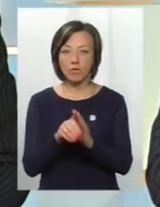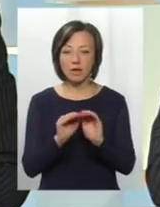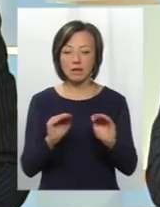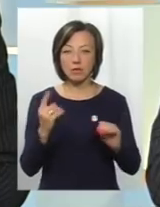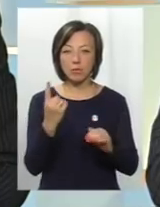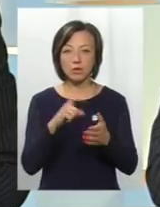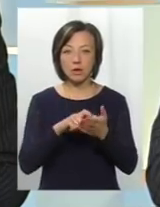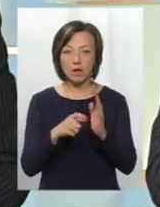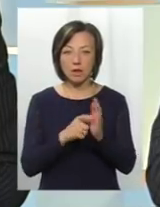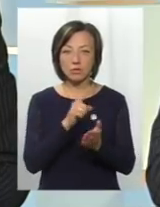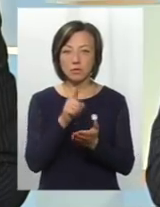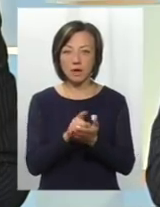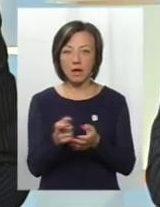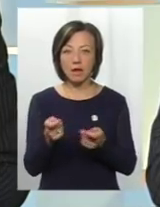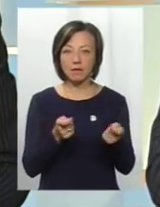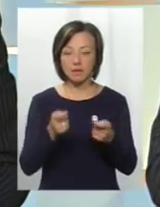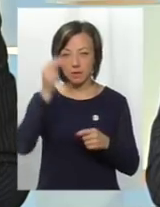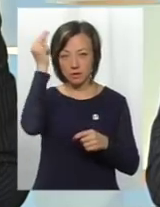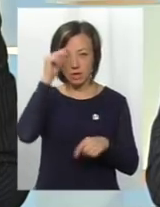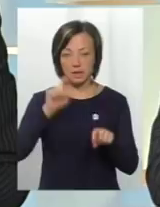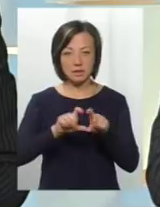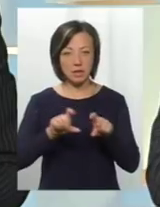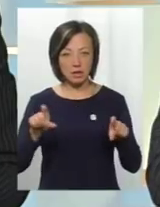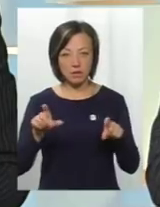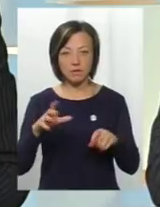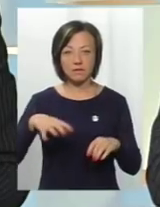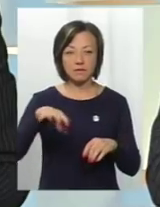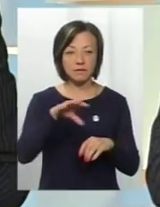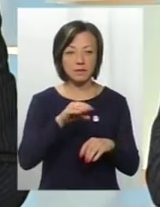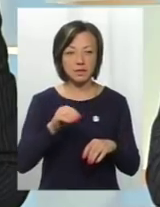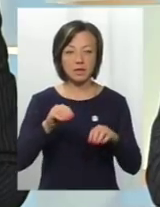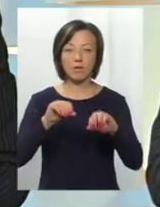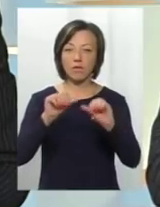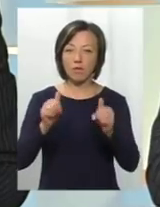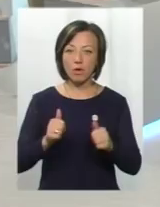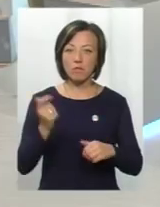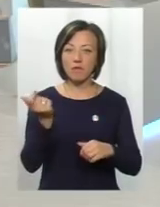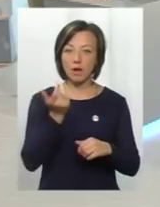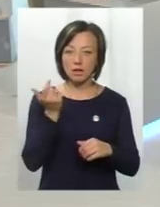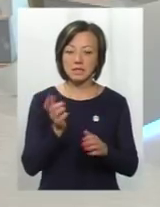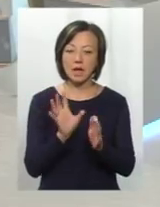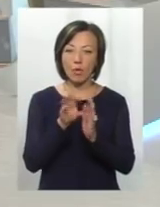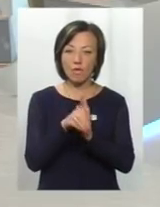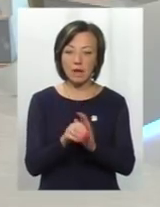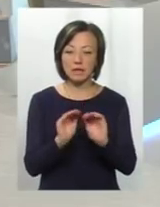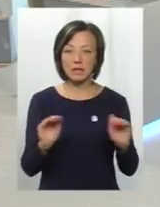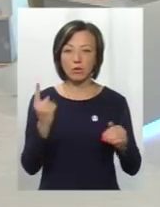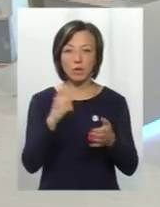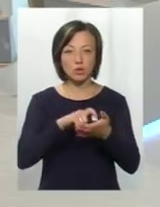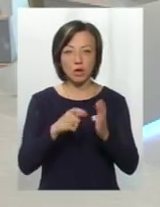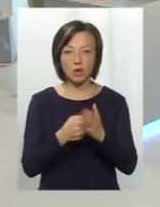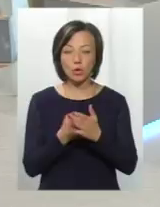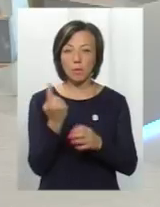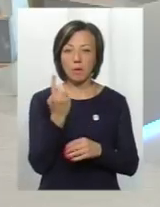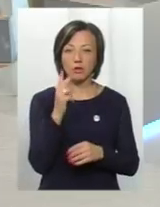до першого класу, який зобов'язував керівників навчальних закладів, усіх типів і форм власності, зарахувати учнів до першого класу